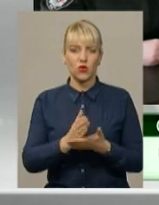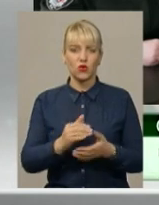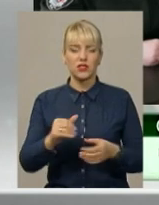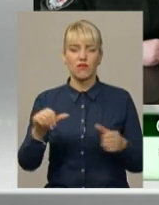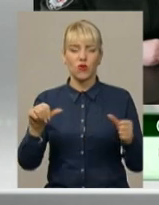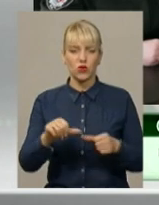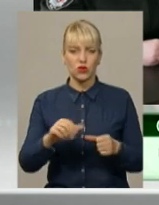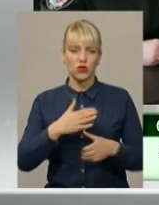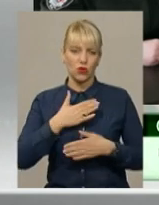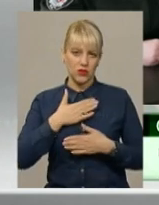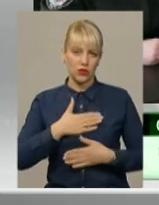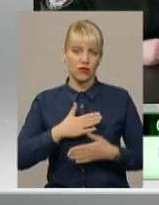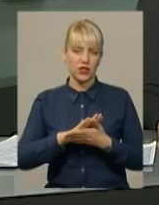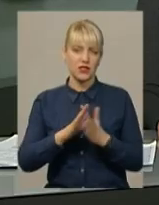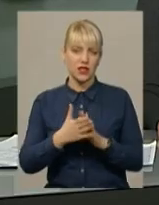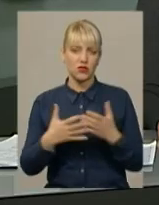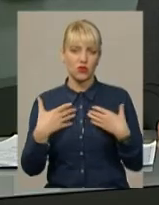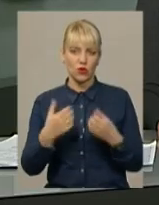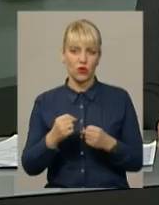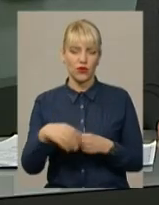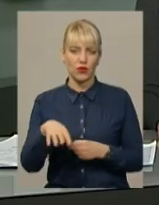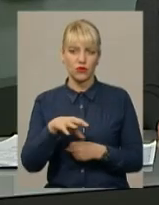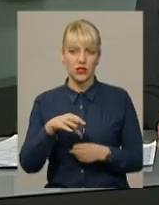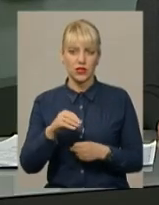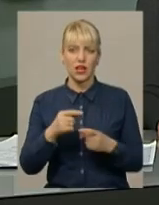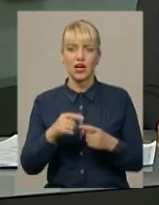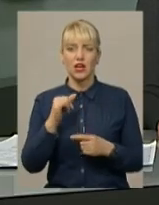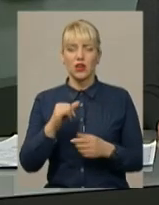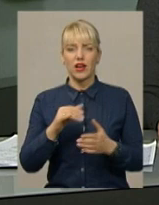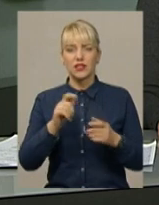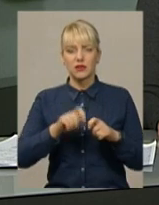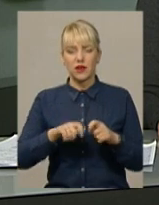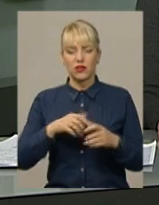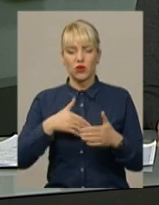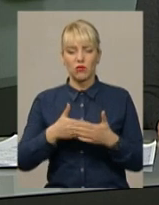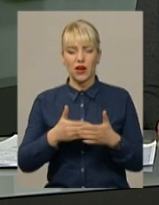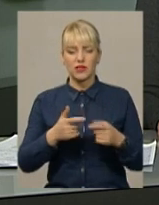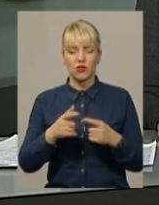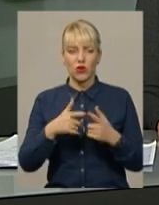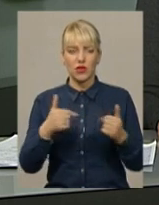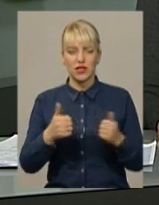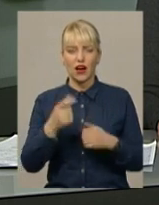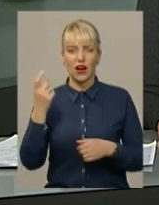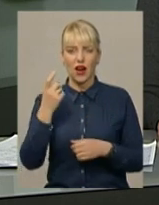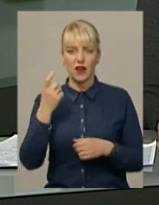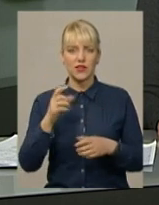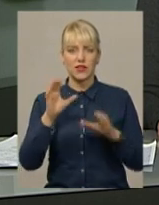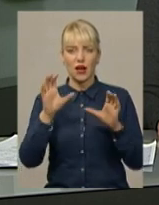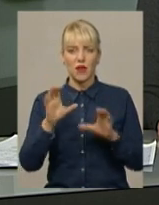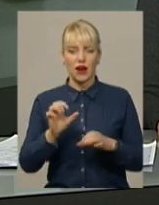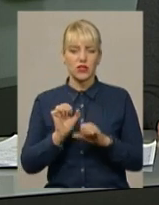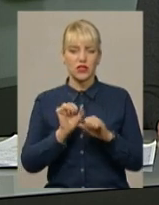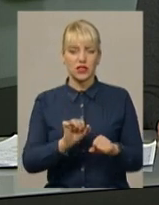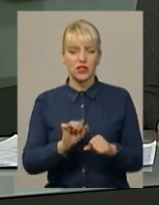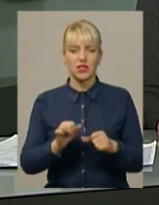у всіх задовільний стан здоров'я. Експерт громадської організації «Харківська правозахисна група» Андрій Діденко у